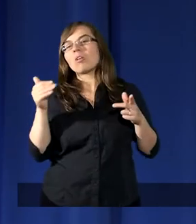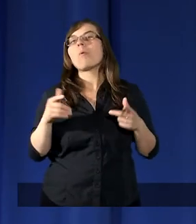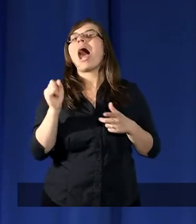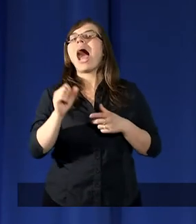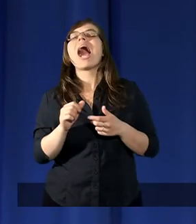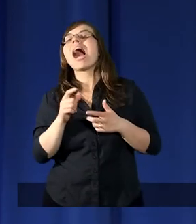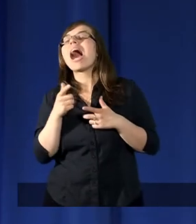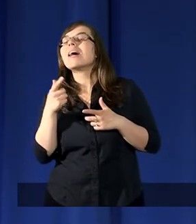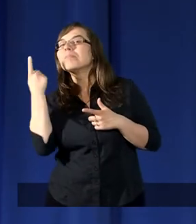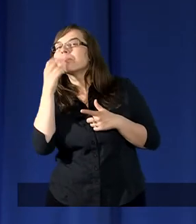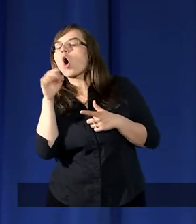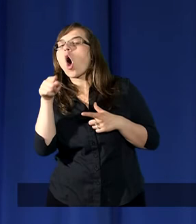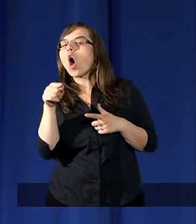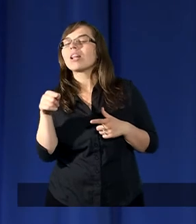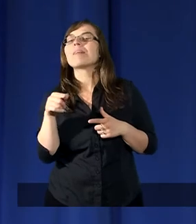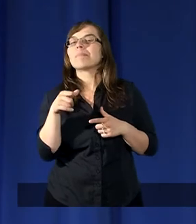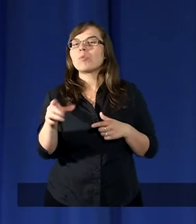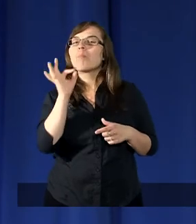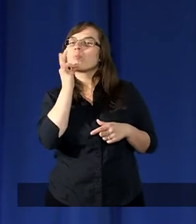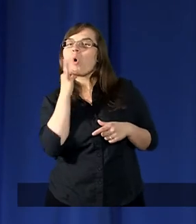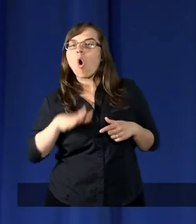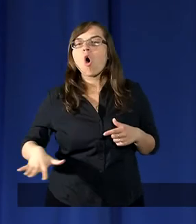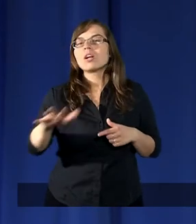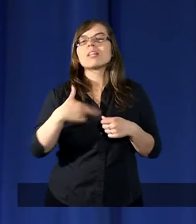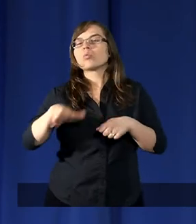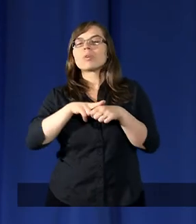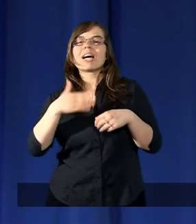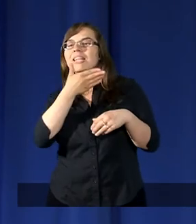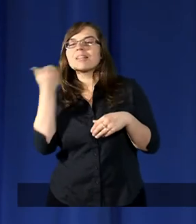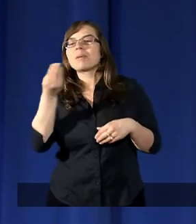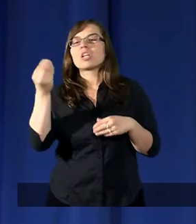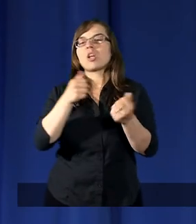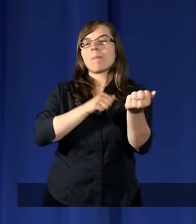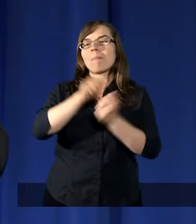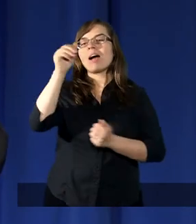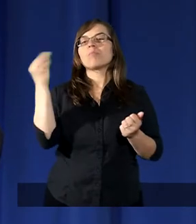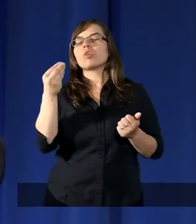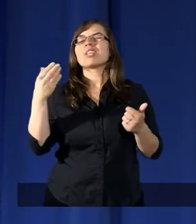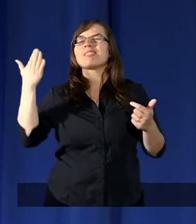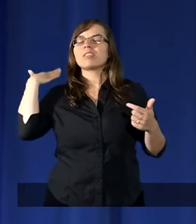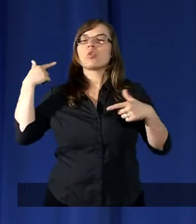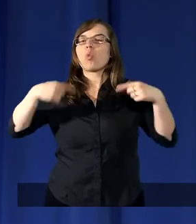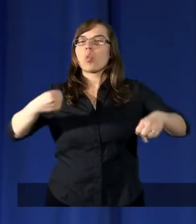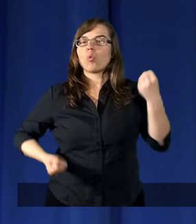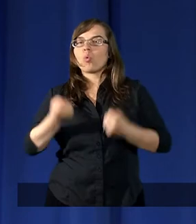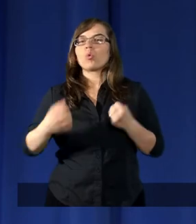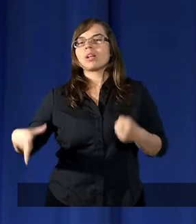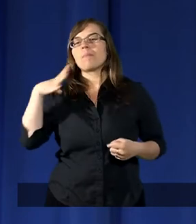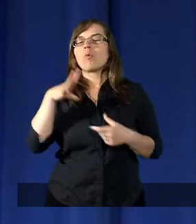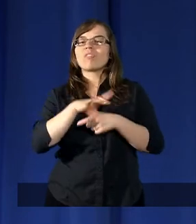a mianowicie młodzież, która nie miała jeszcze matury, no bo trudno było w tym czasie